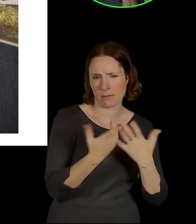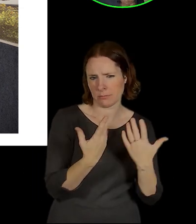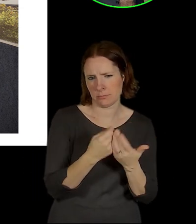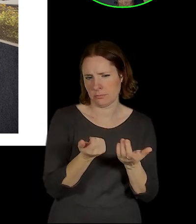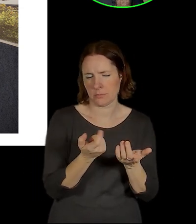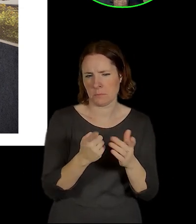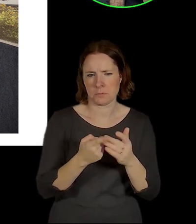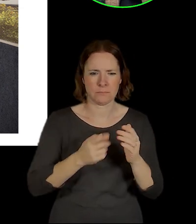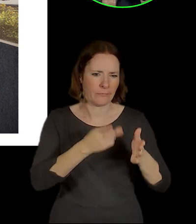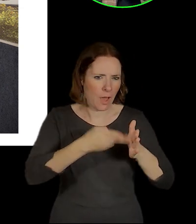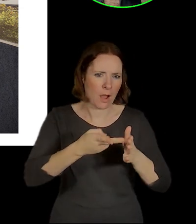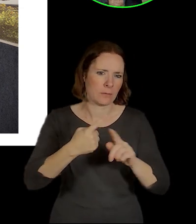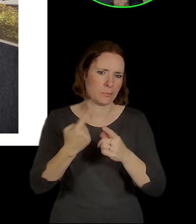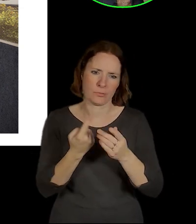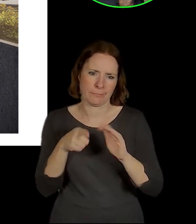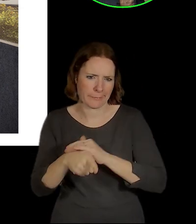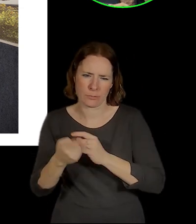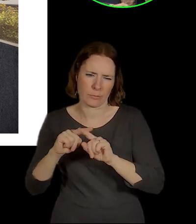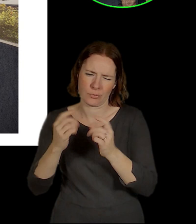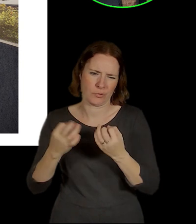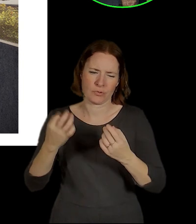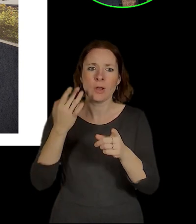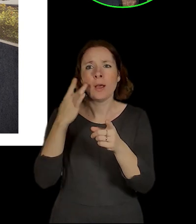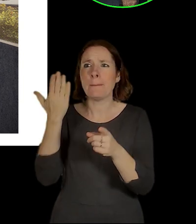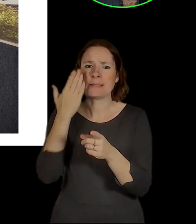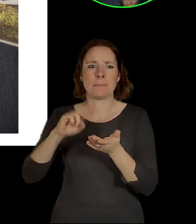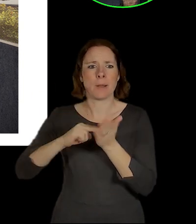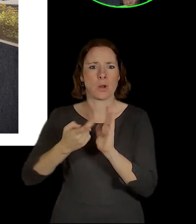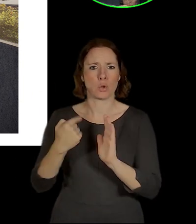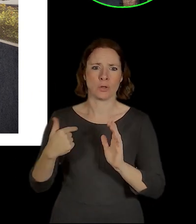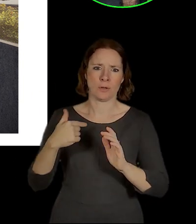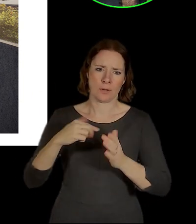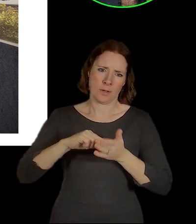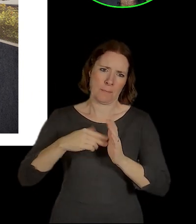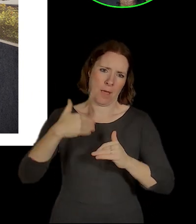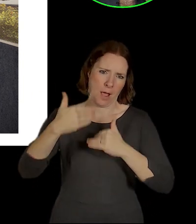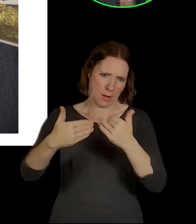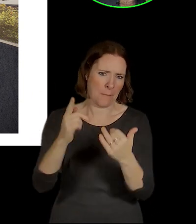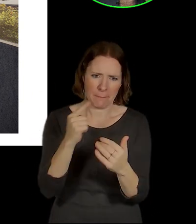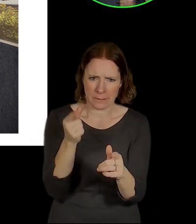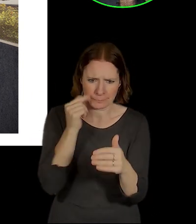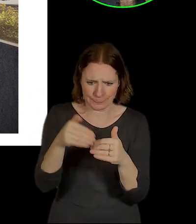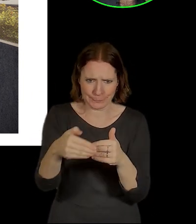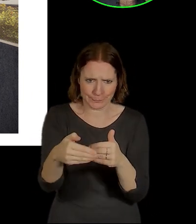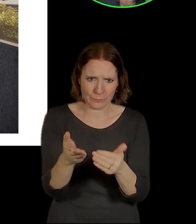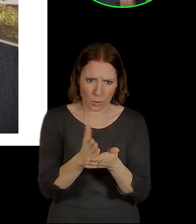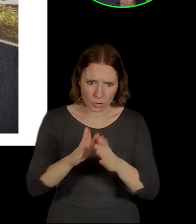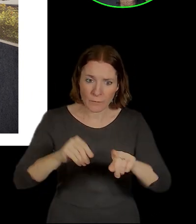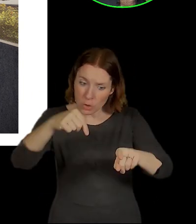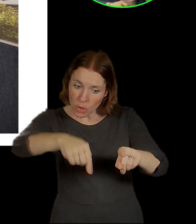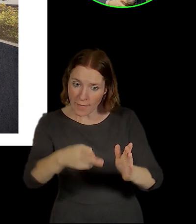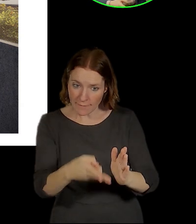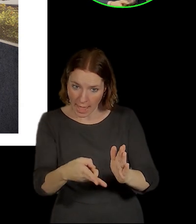toho by se měl dožít snad asi každej z nás, kdo tady jsme. Tady teda vlak dole,